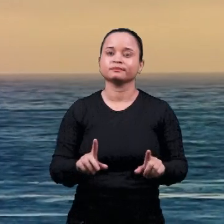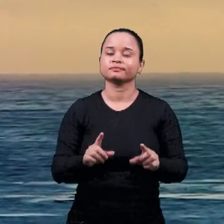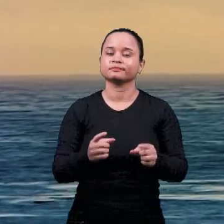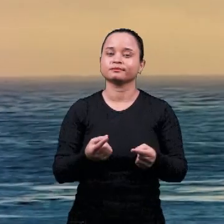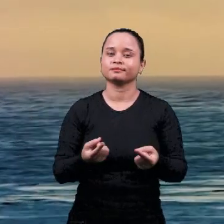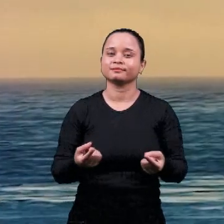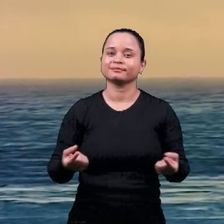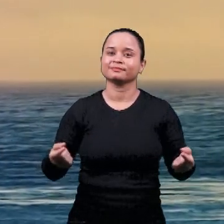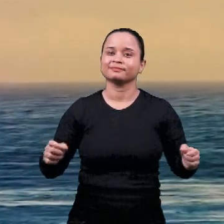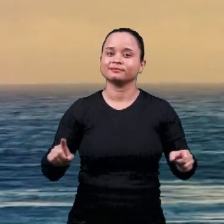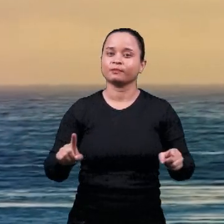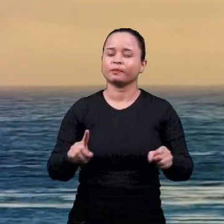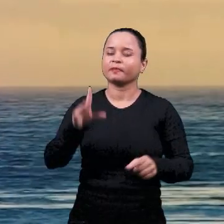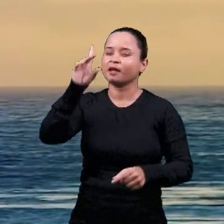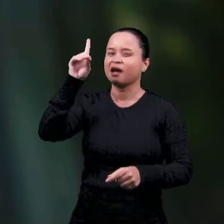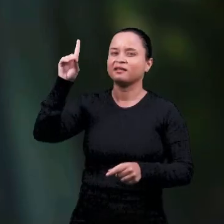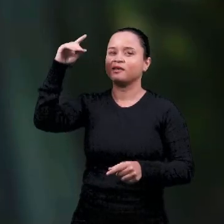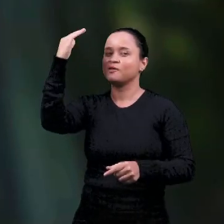Богу.